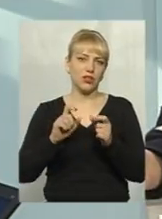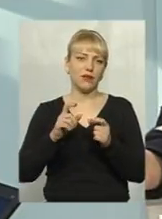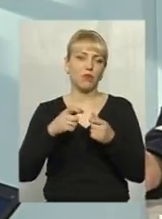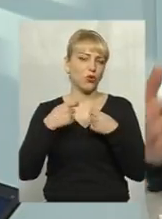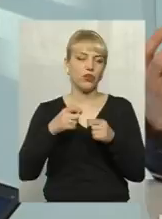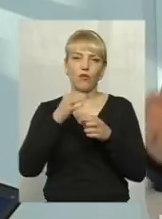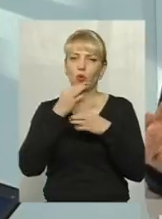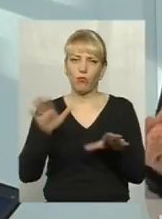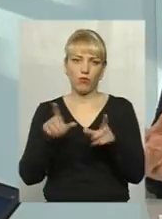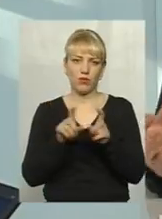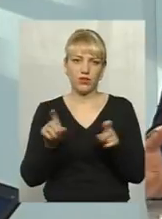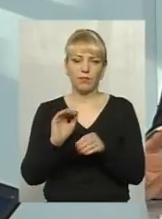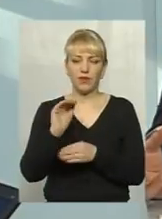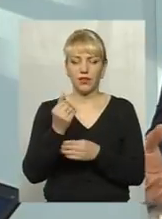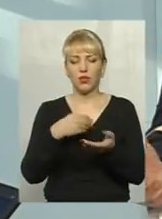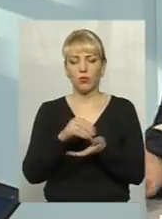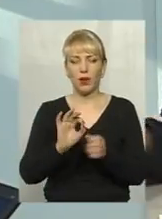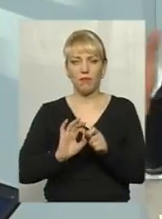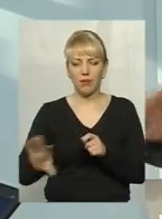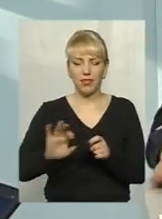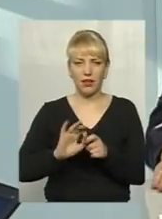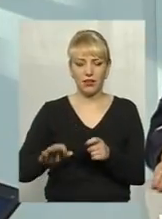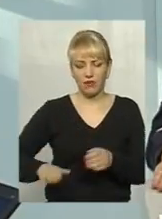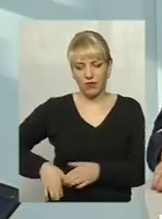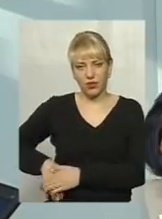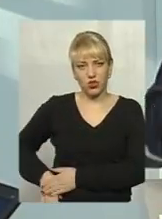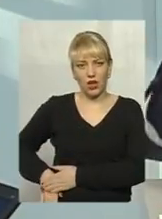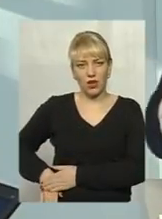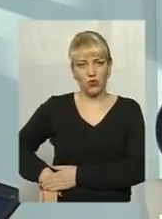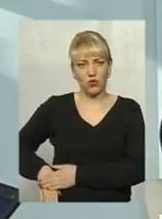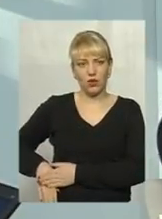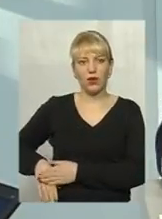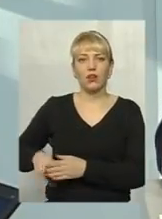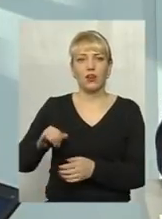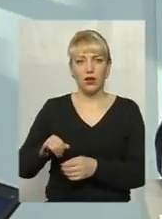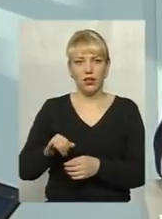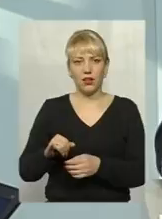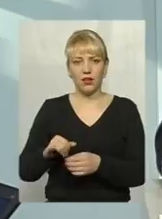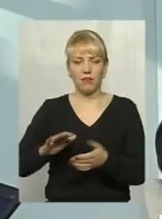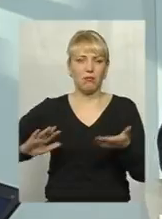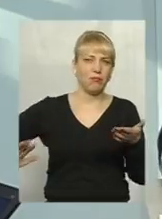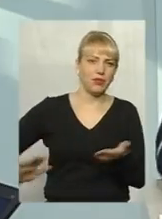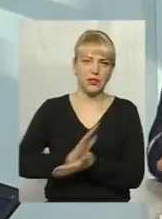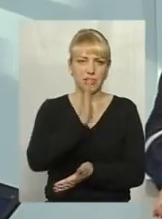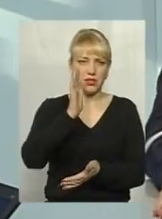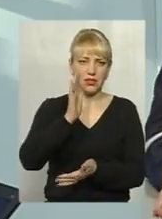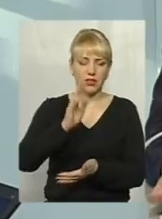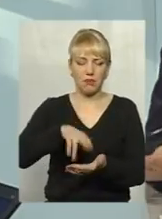дитина купляє петарди, вложить собі в кишеню, посковзнеця на слідській дорозі,